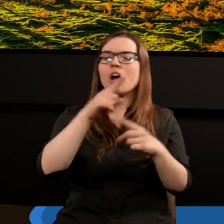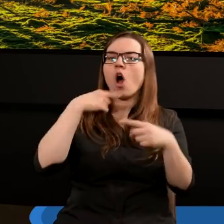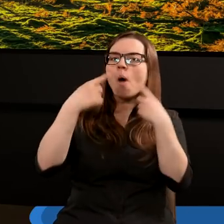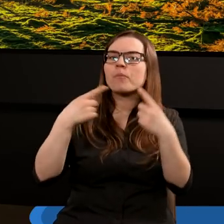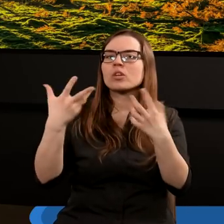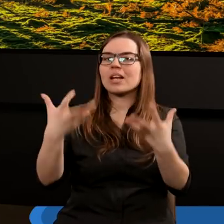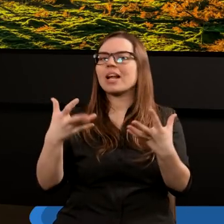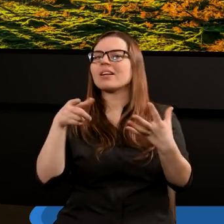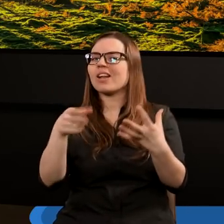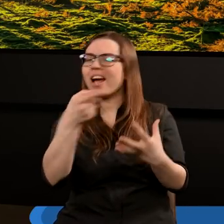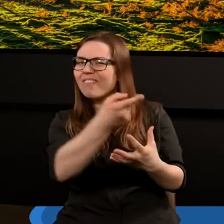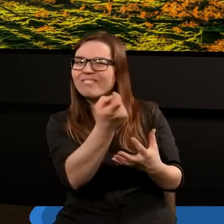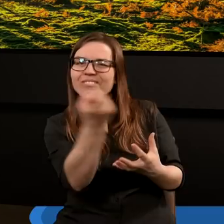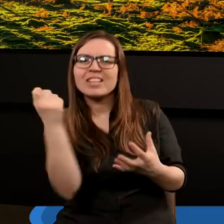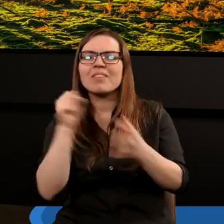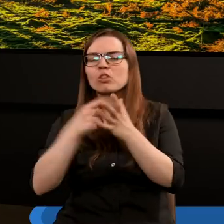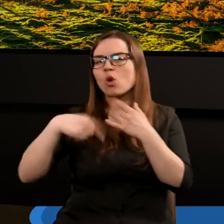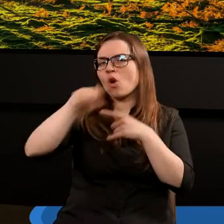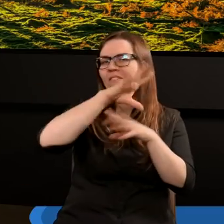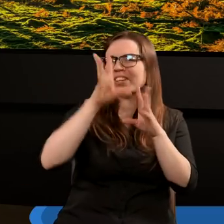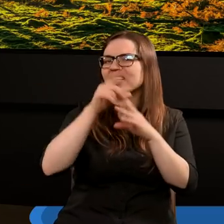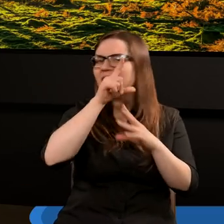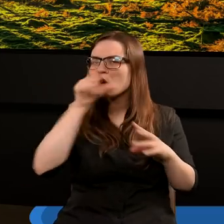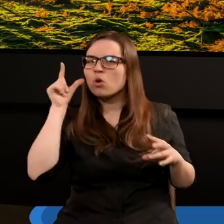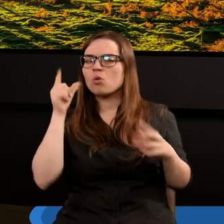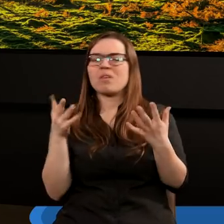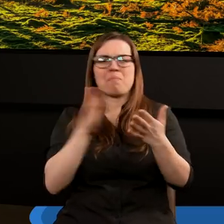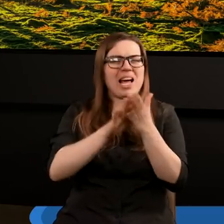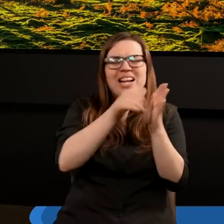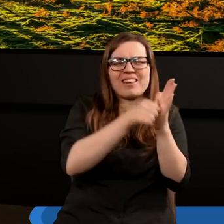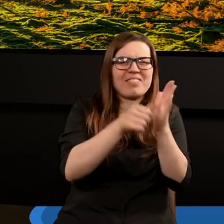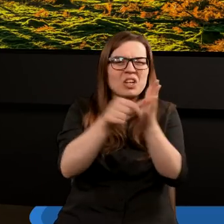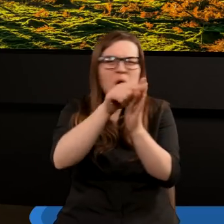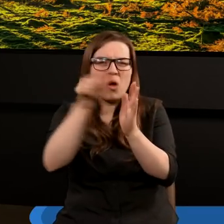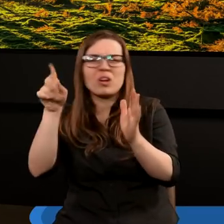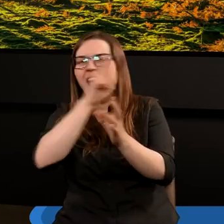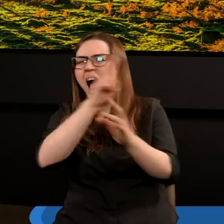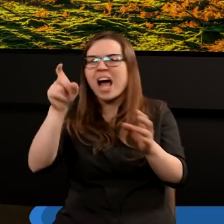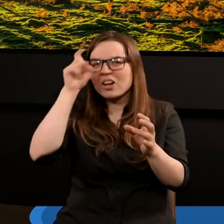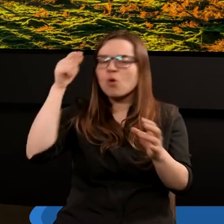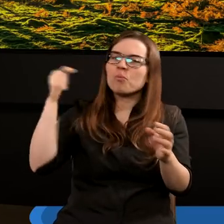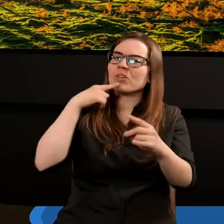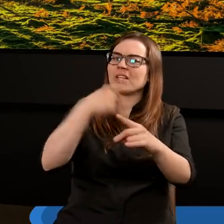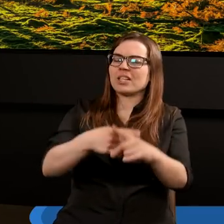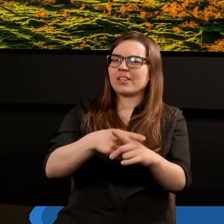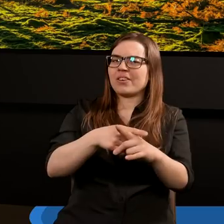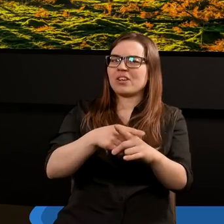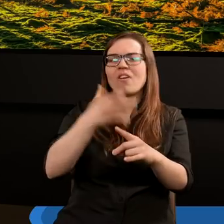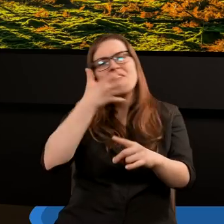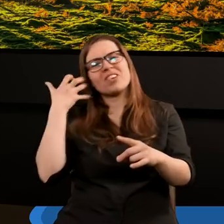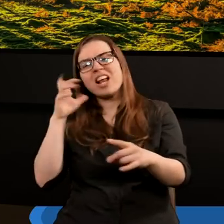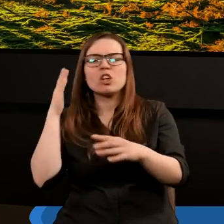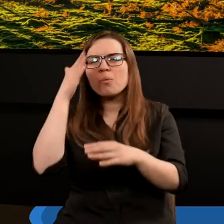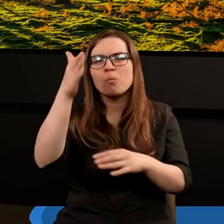opowiedzieć, prawda? To jest wezwanie do ludzi, do wszystkich. Nie ma wyjątków. Każdy człowiek będzie musiał zdecydować, czy wcześniej, czy